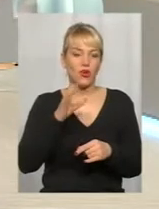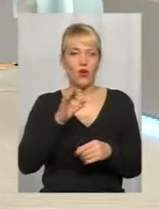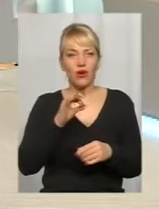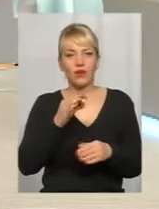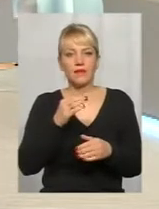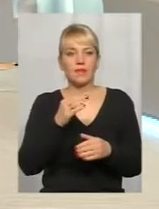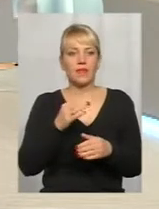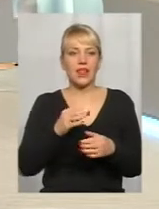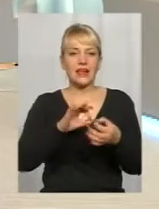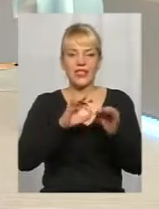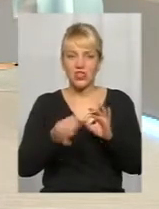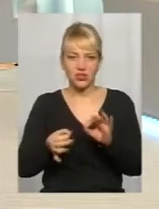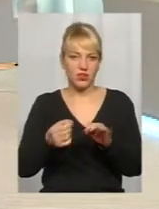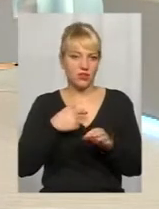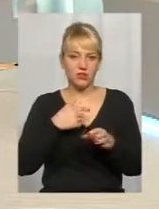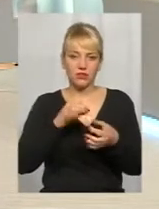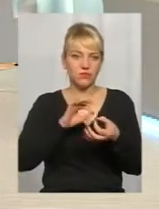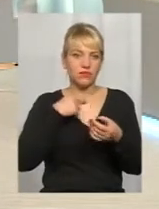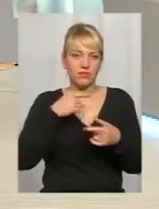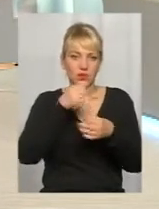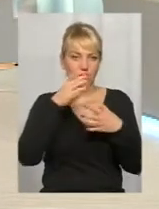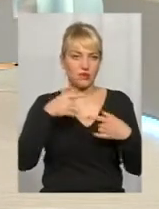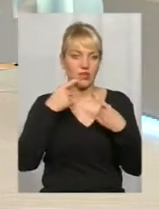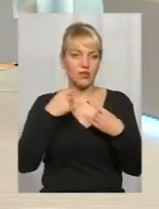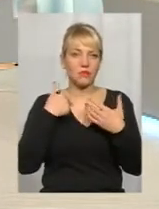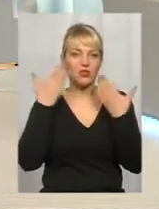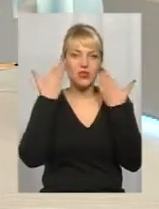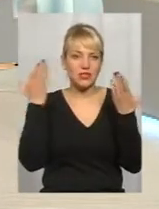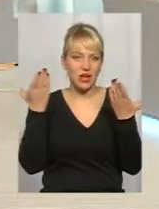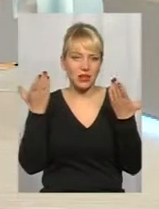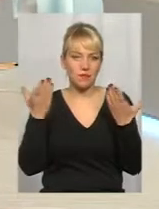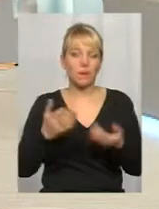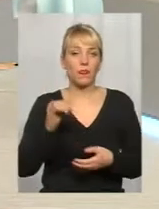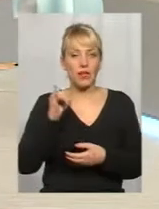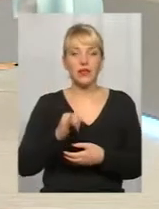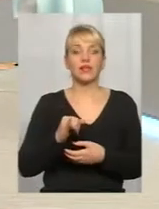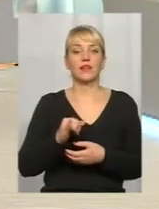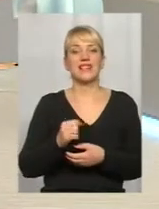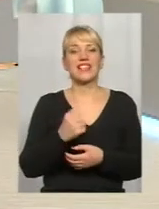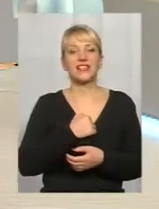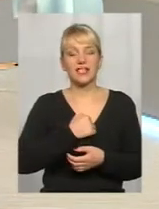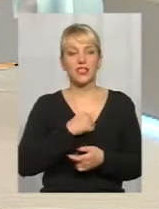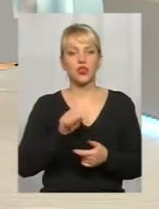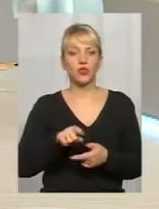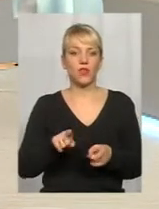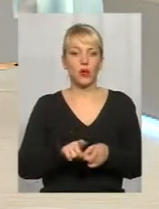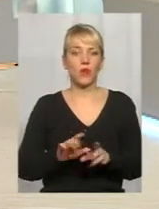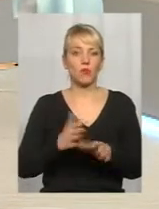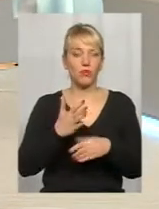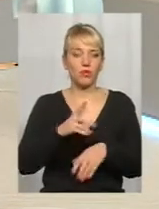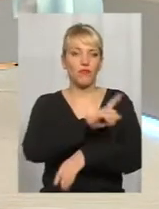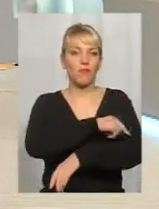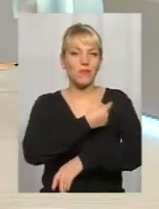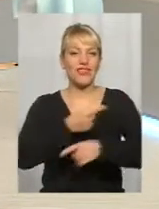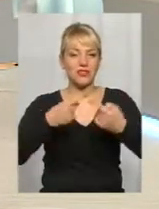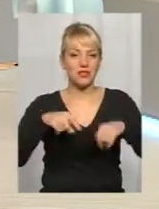нам достаточно сложно, потому что, собственно, мы не знаем, о чем пойдет речь. И здесь, к сожалению, наступает тот момент в медицине, когда